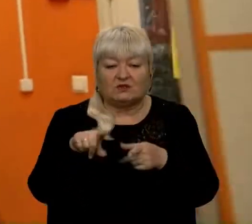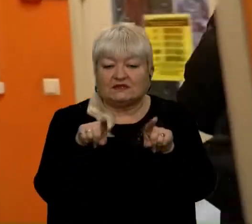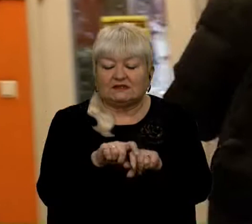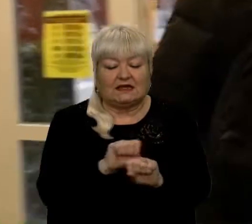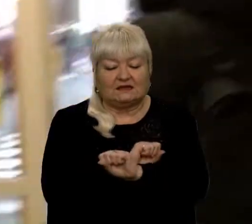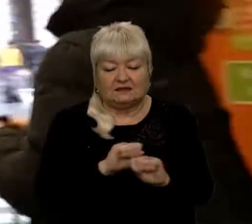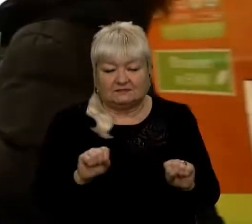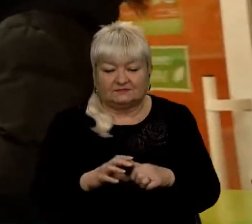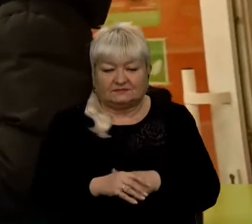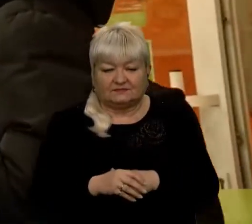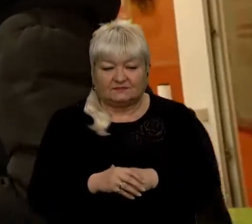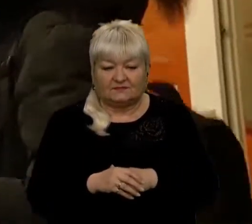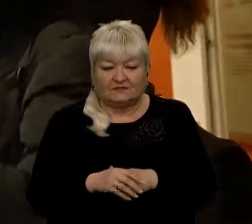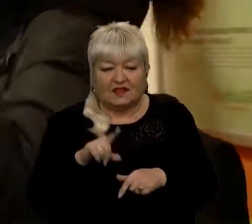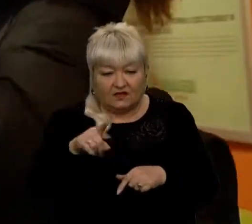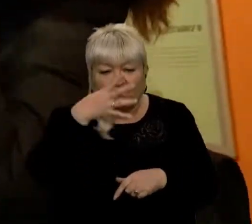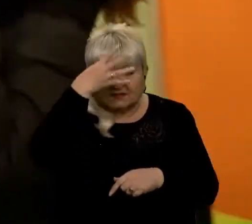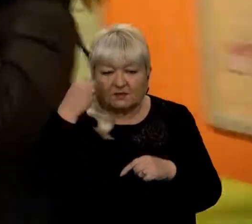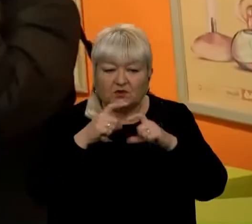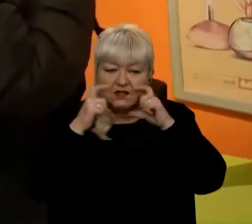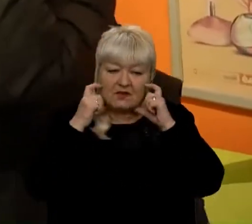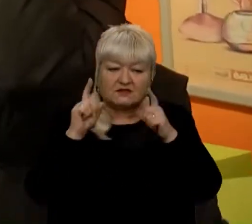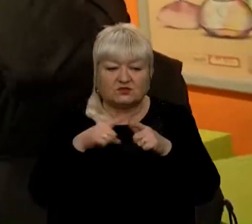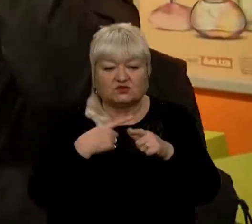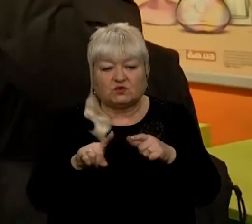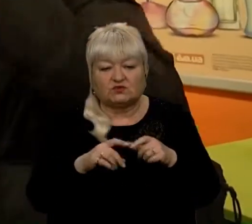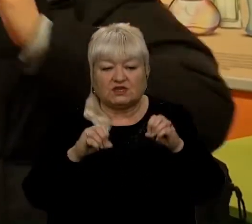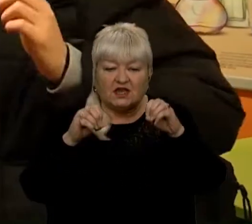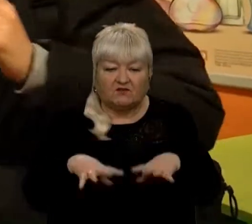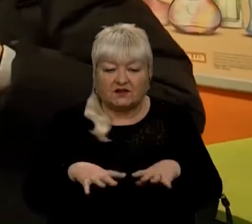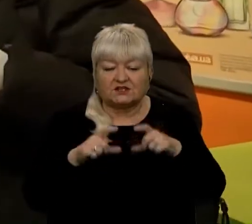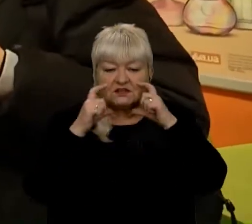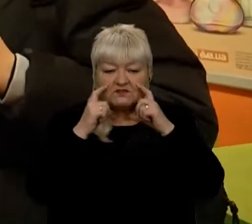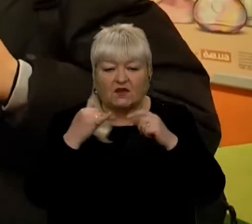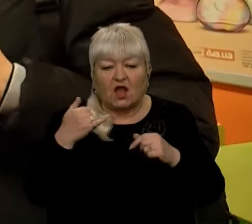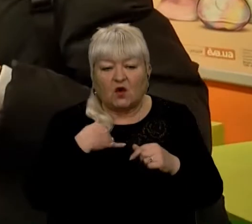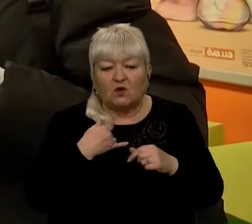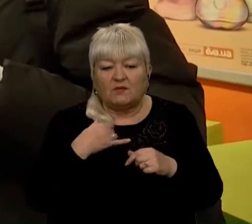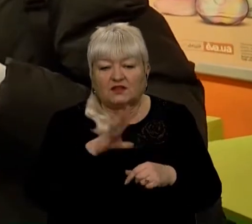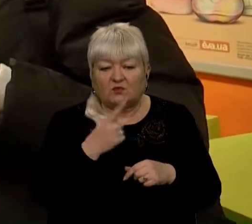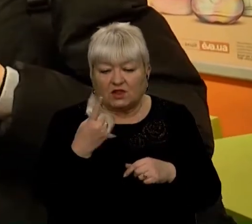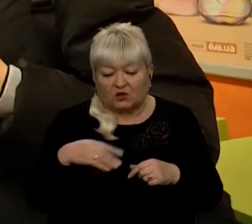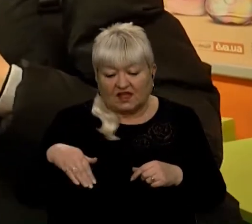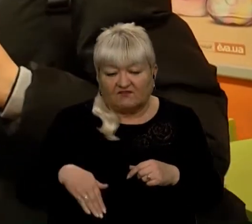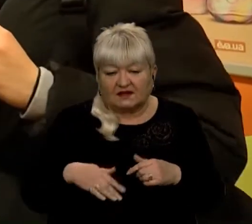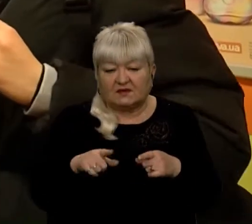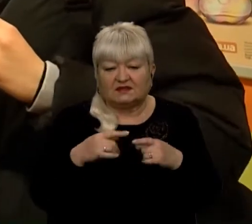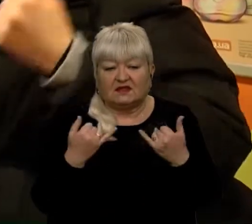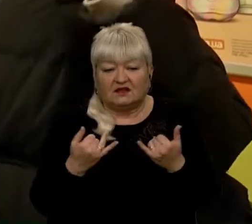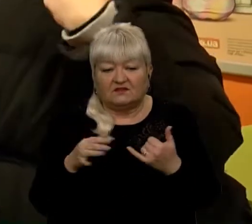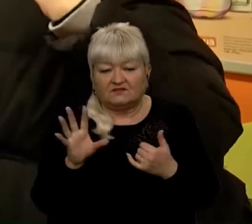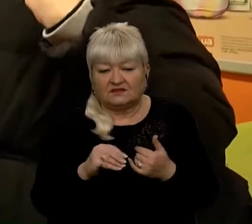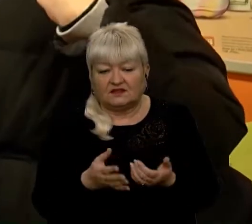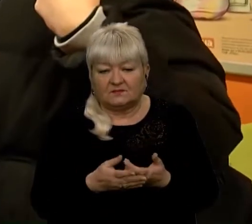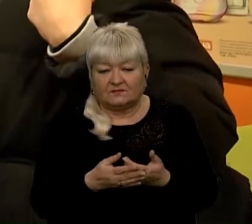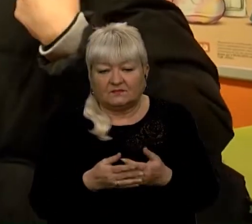дозволили. Доброго дня. Ви забули масочку чи просто вирішили не вдягати? У мене просто одна була в кармані, вона зараз вся в пуху.